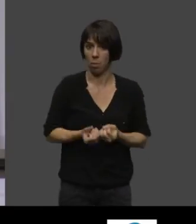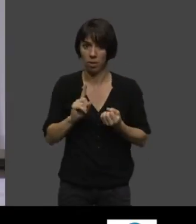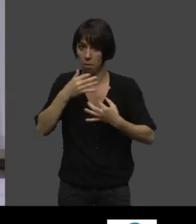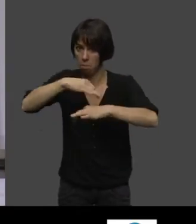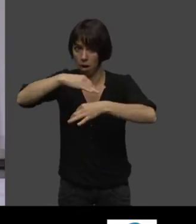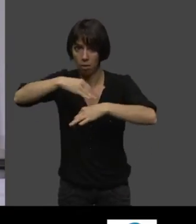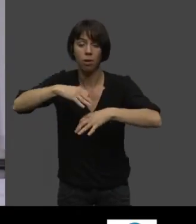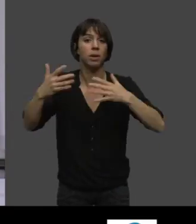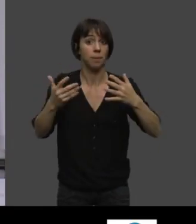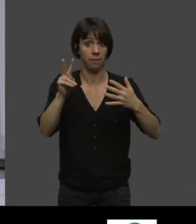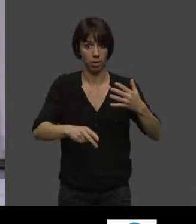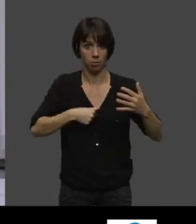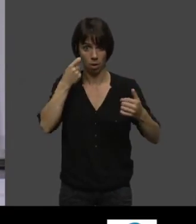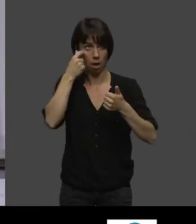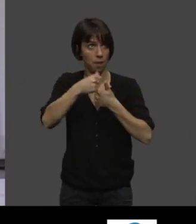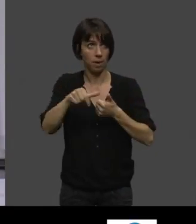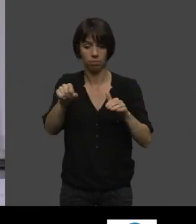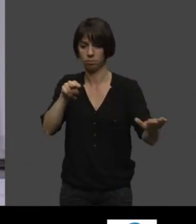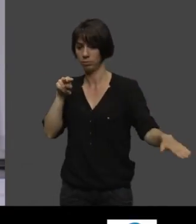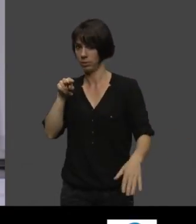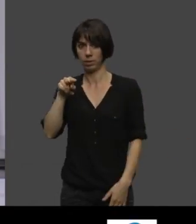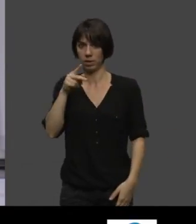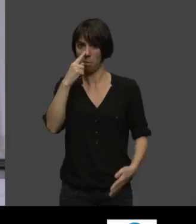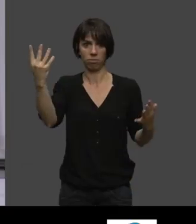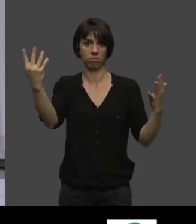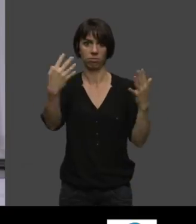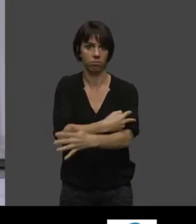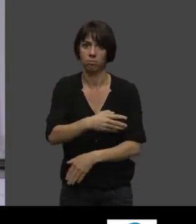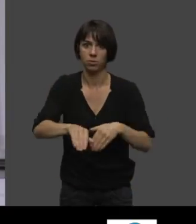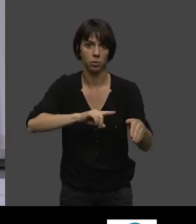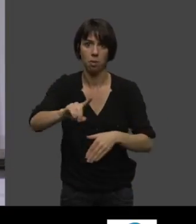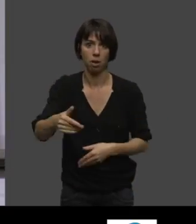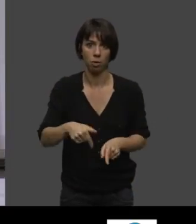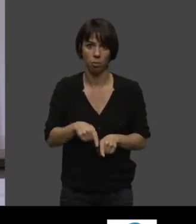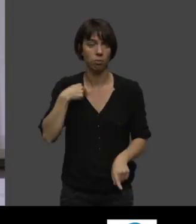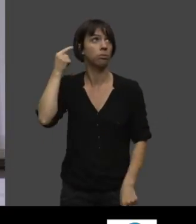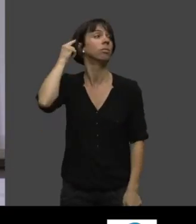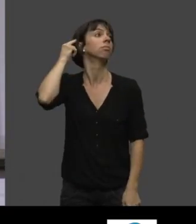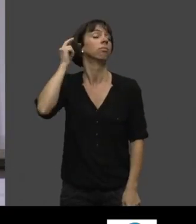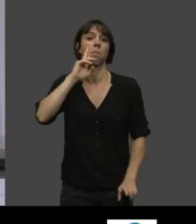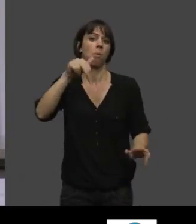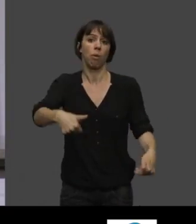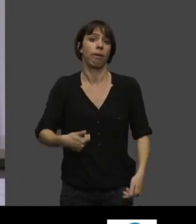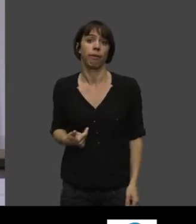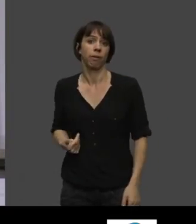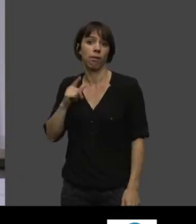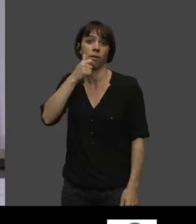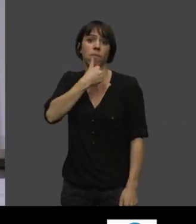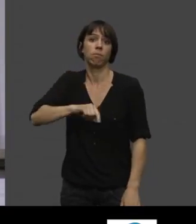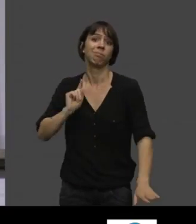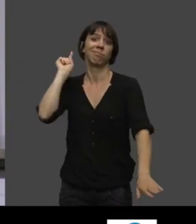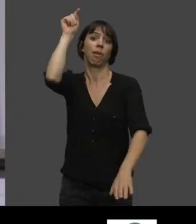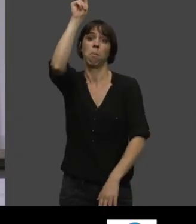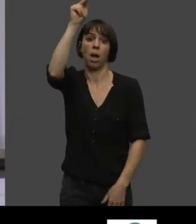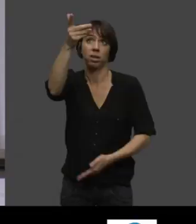je me suis dit qu'on est mal barrés. et à mon avis, on est venus pour rien. Et alors, je ne pas ce qui m'a pris, une espèce de folie.